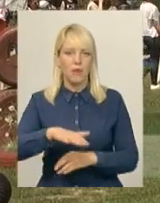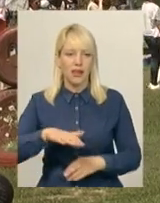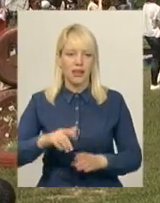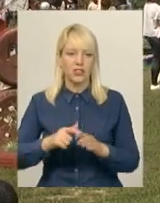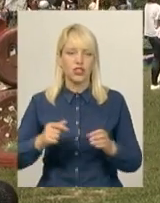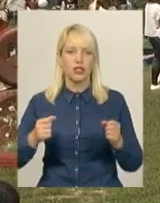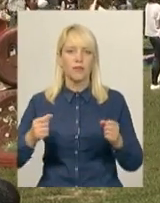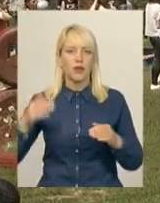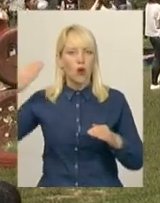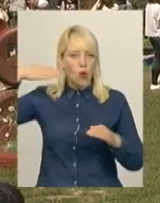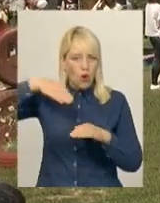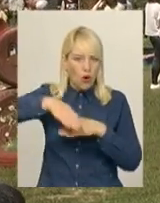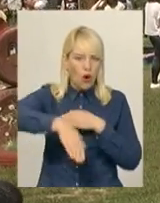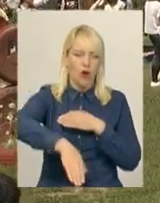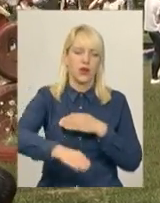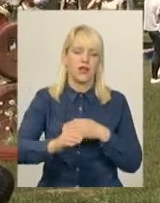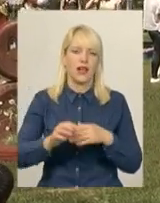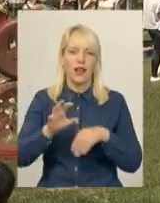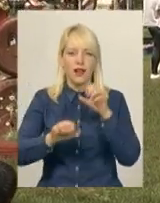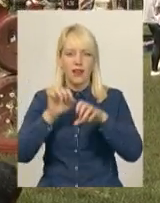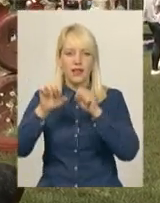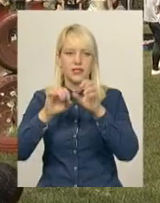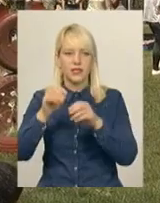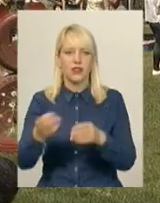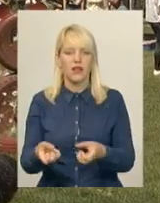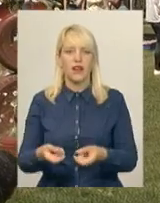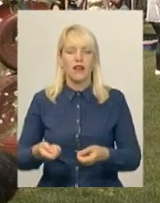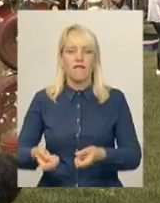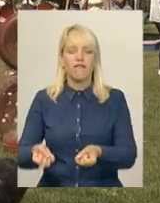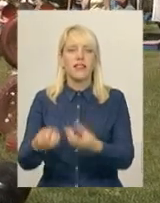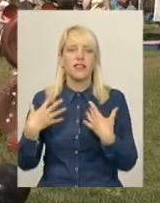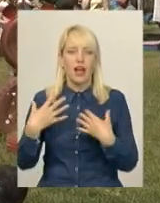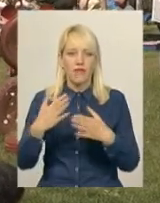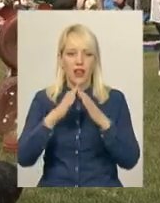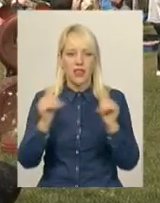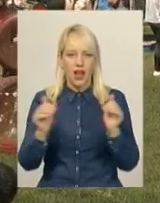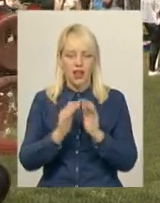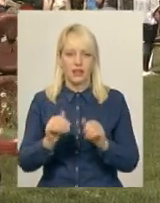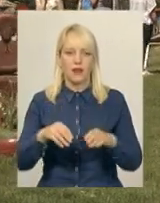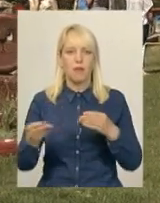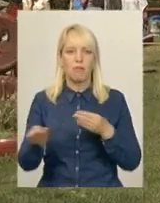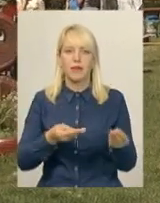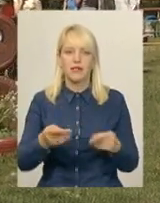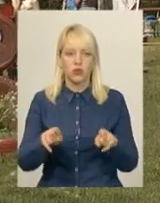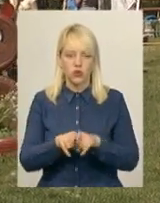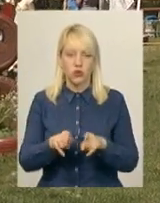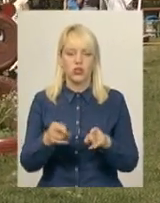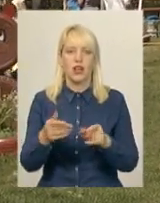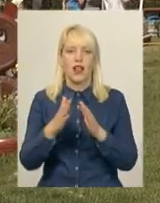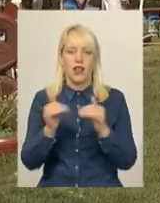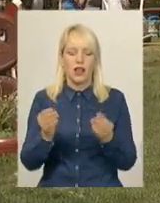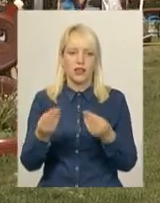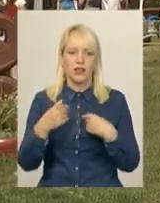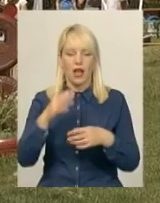Горку, всі лісинки нам віддав в лагер, пісок теж в лагер дав. А це все батьки своїми